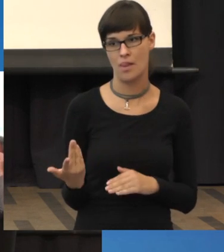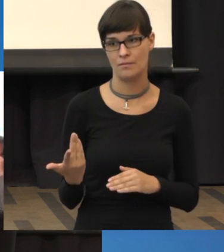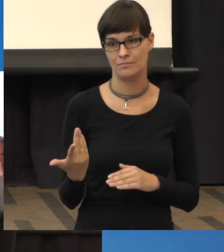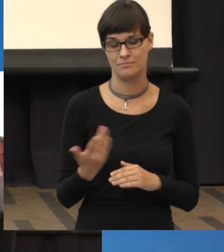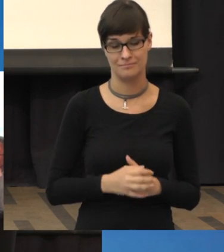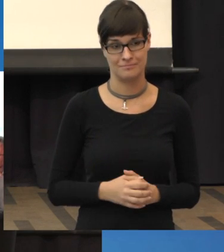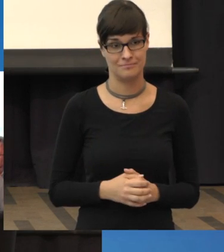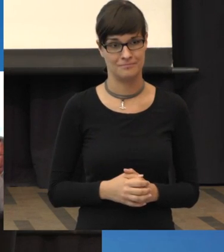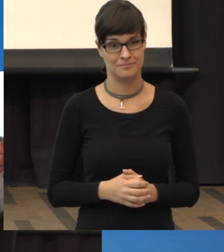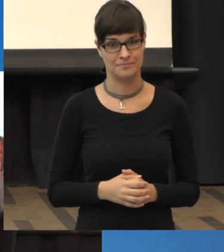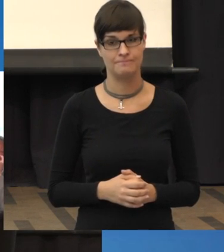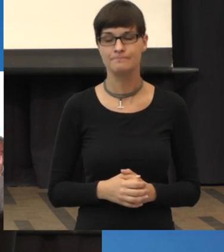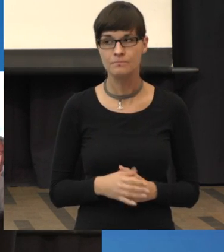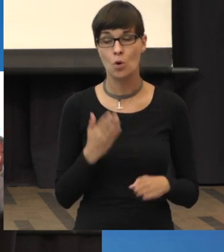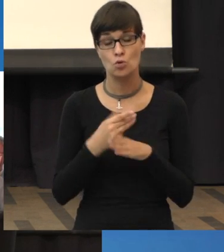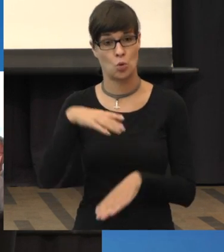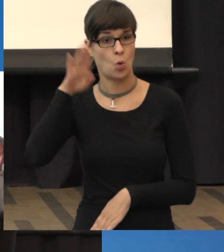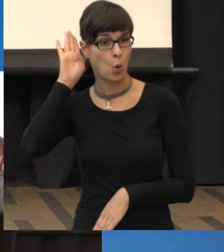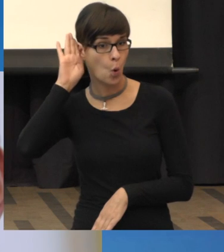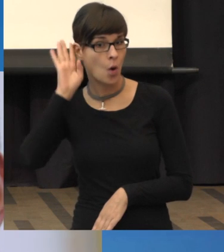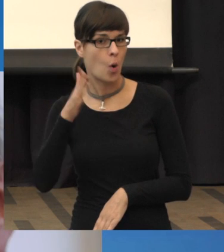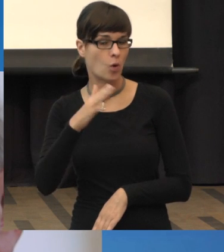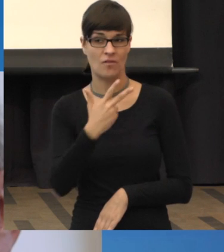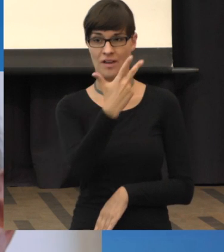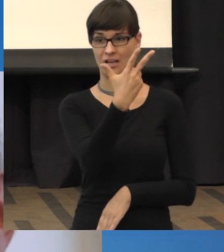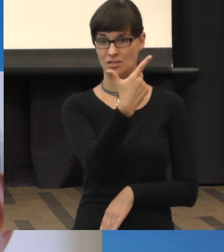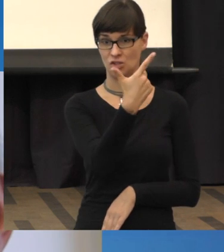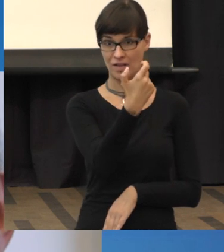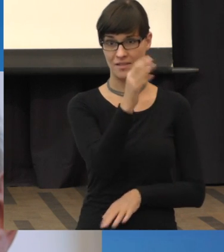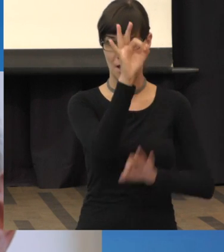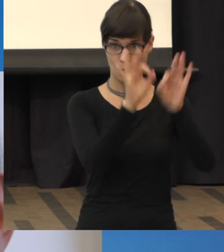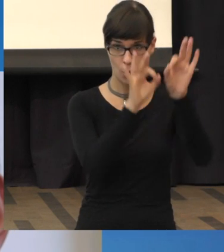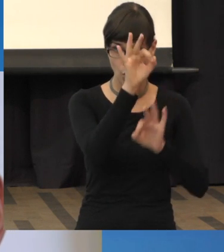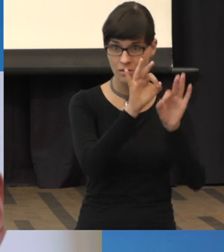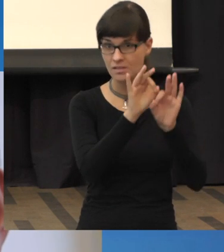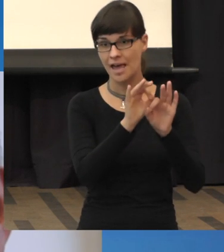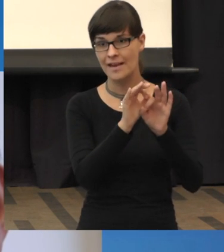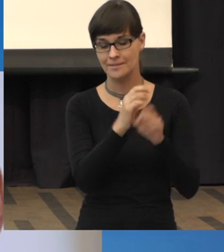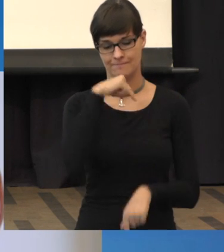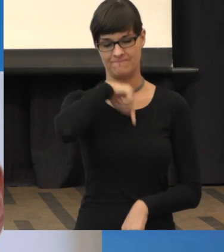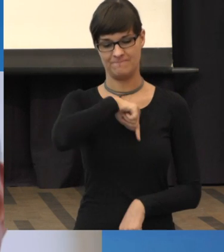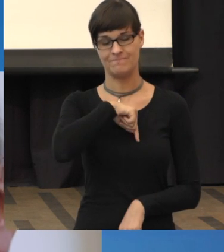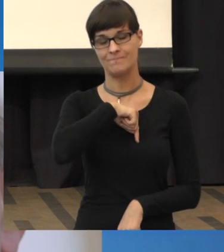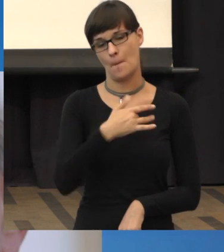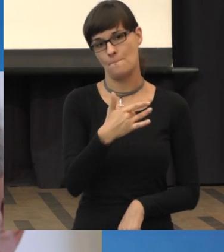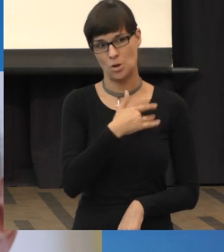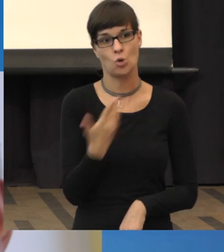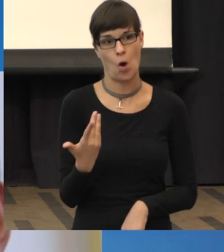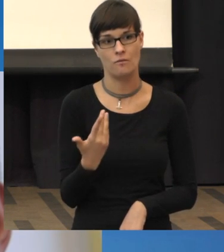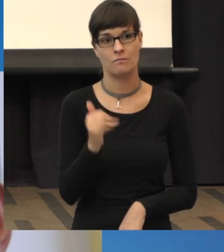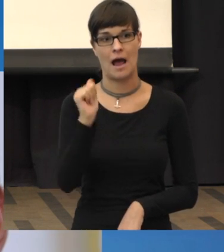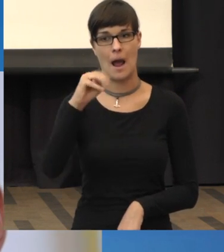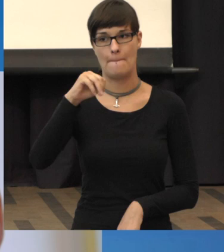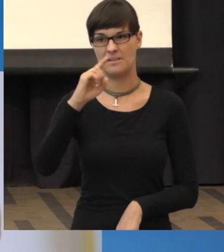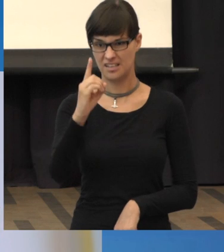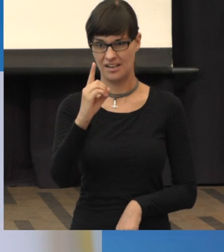Wir haben gehört, dass etwa 20 Prozent der Menschen damit rechnen müssen, von der AMD heimgesucht zu werden. Sind